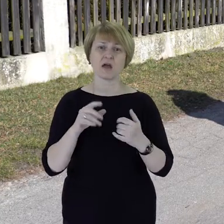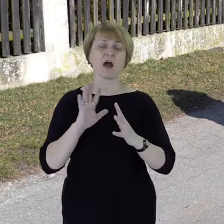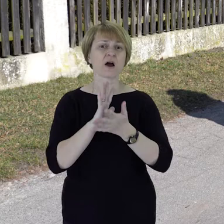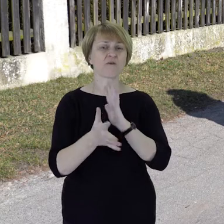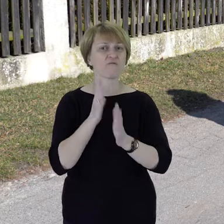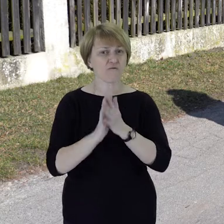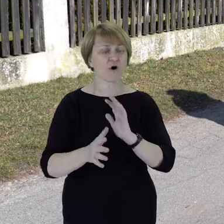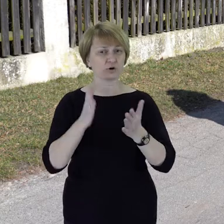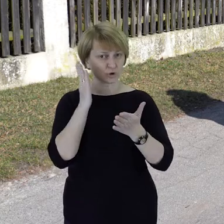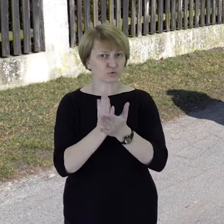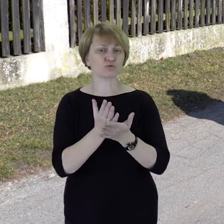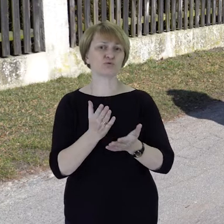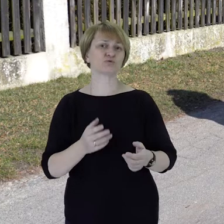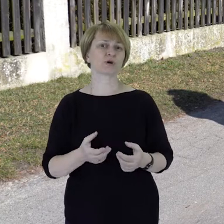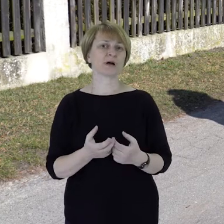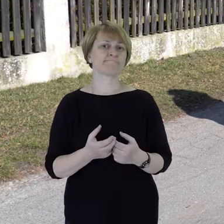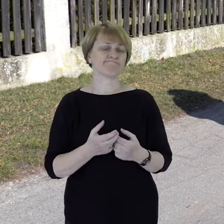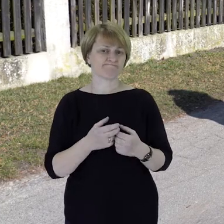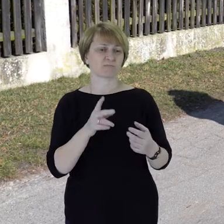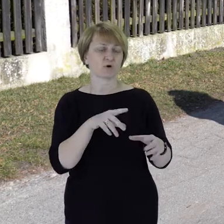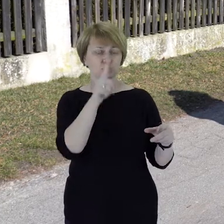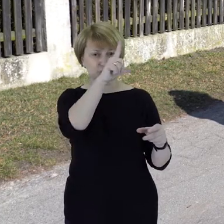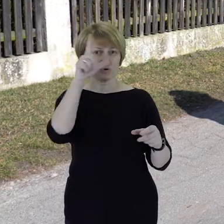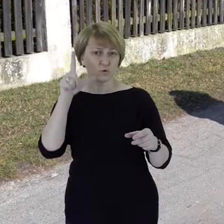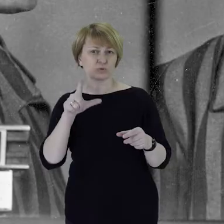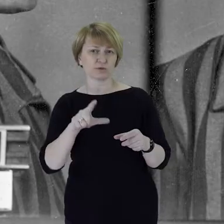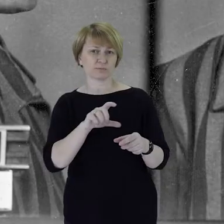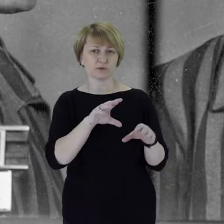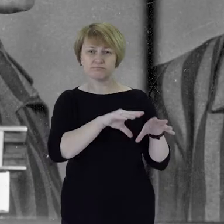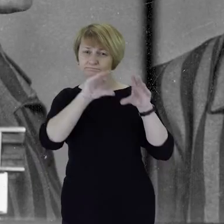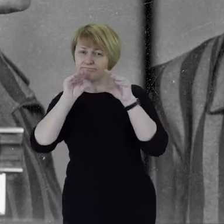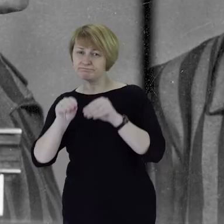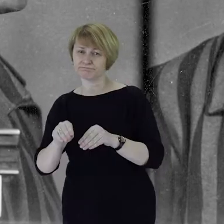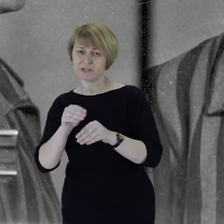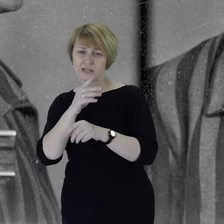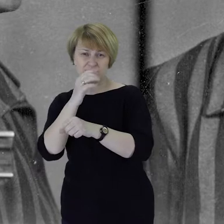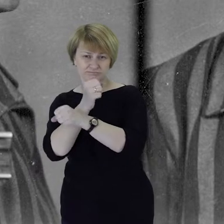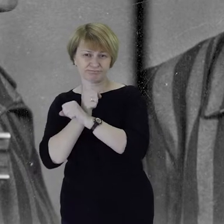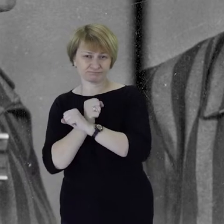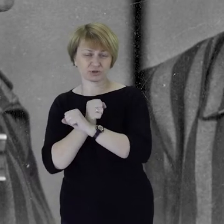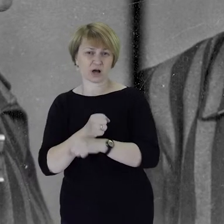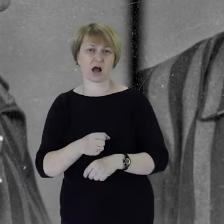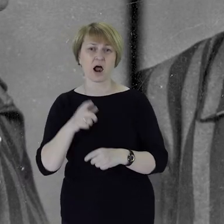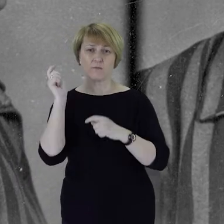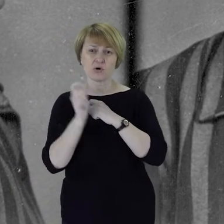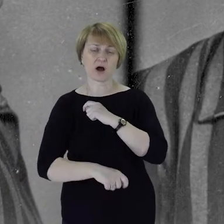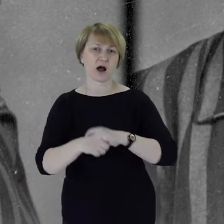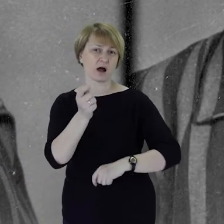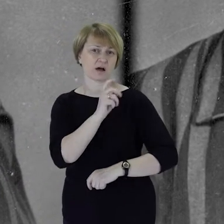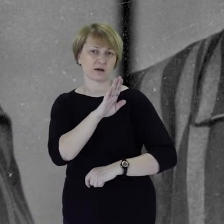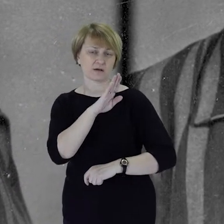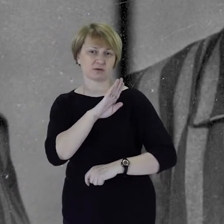wojna wybuchła, to osadzano ich w obozach koncentracyjnych, bądź skazywano na karę